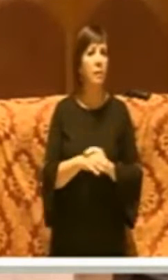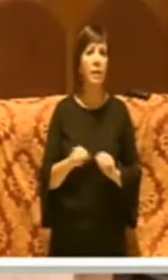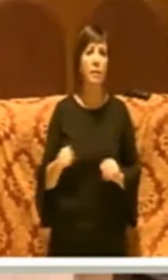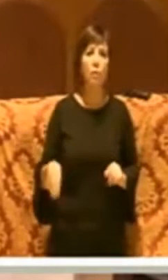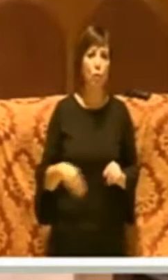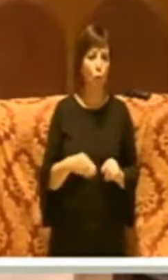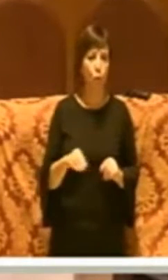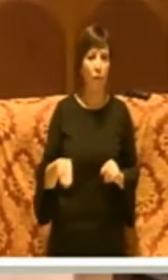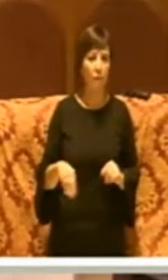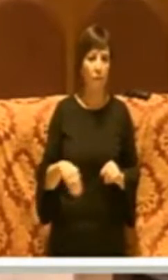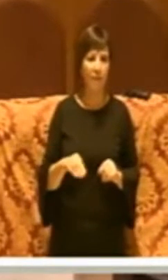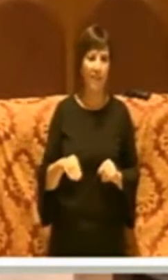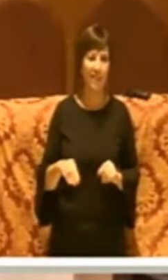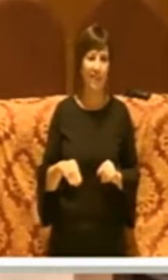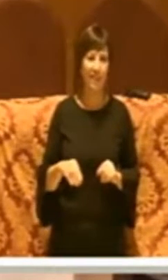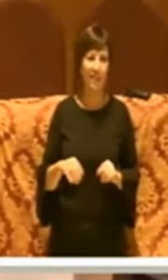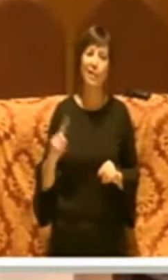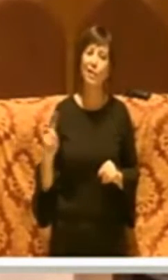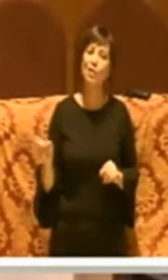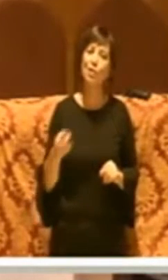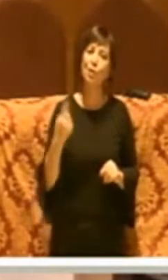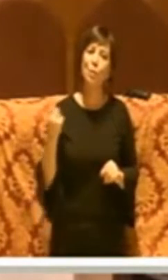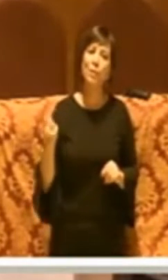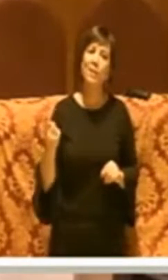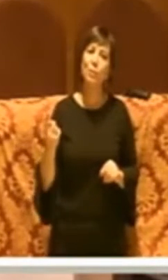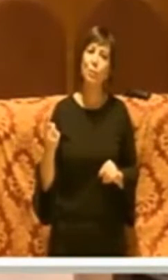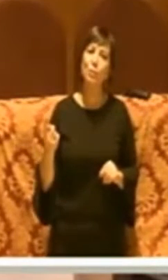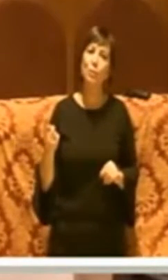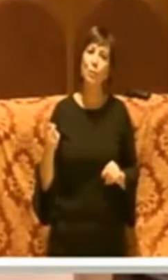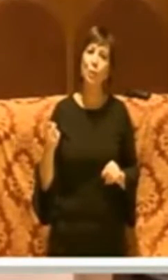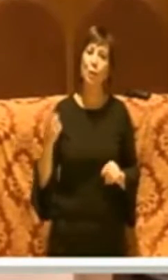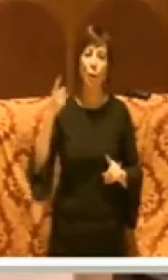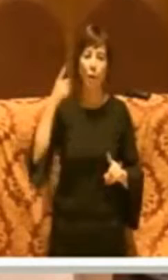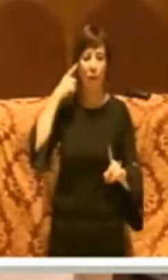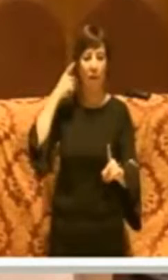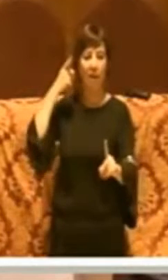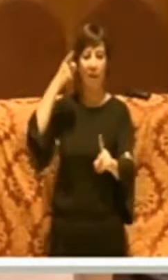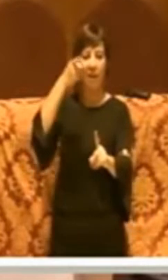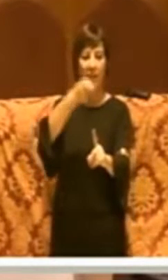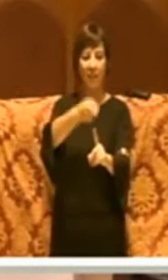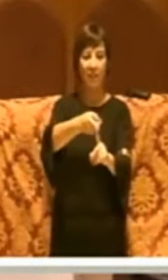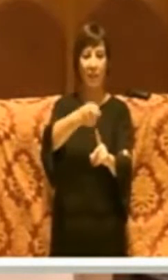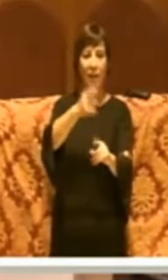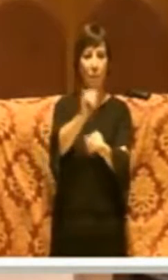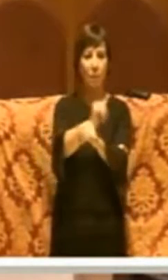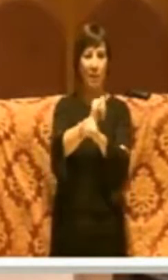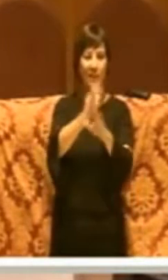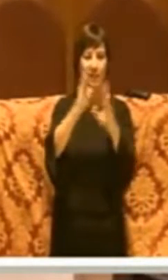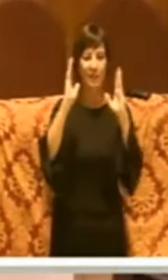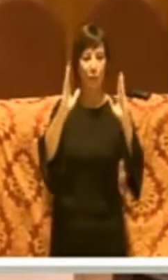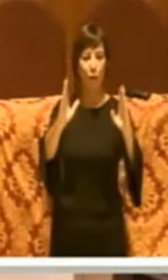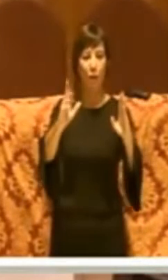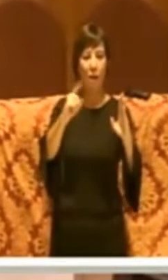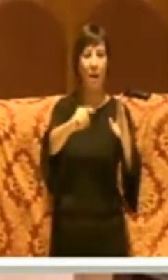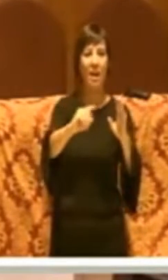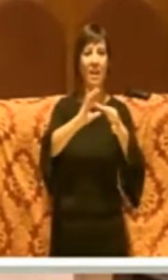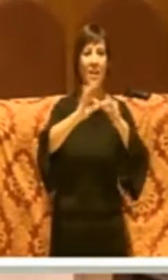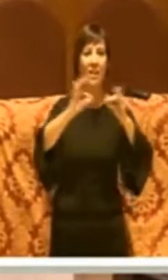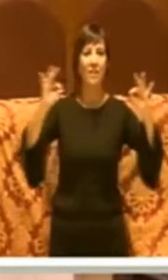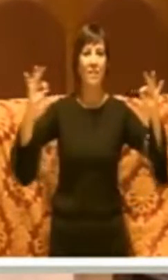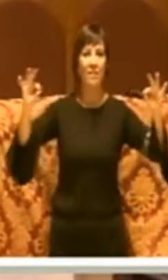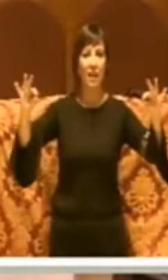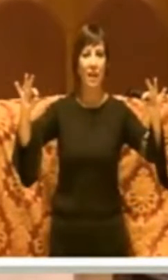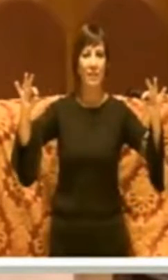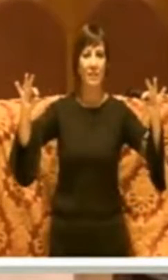anche e soprattutto riferendoci, mi voglio riferire in particolare a una frase